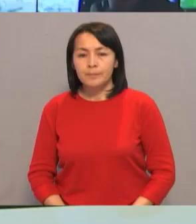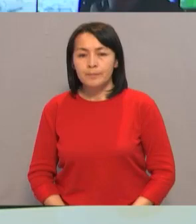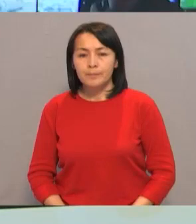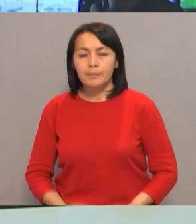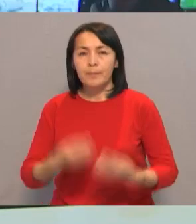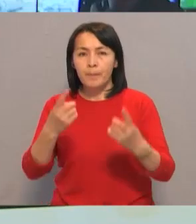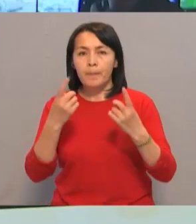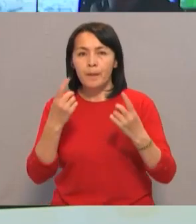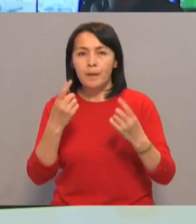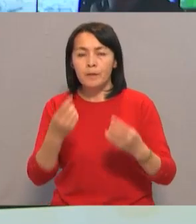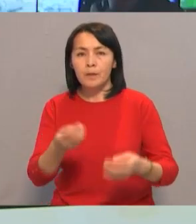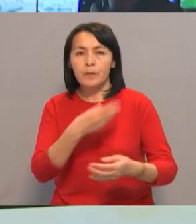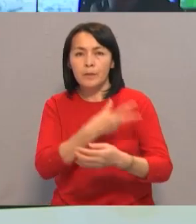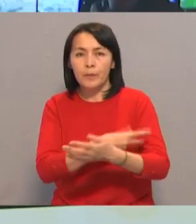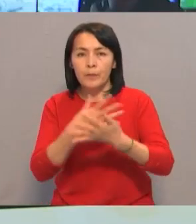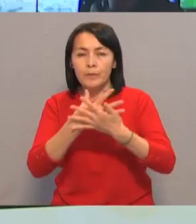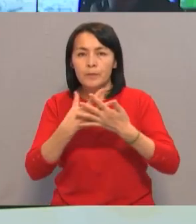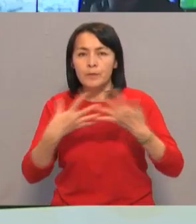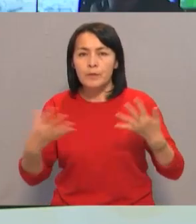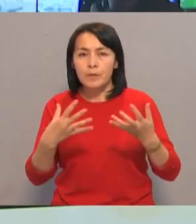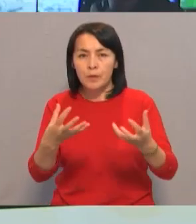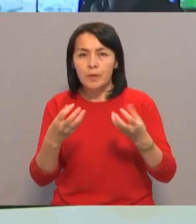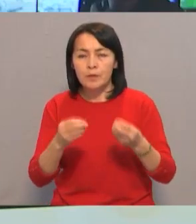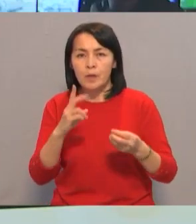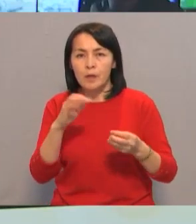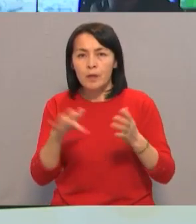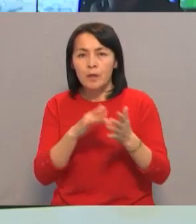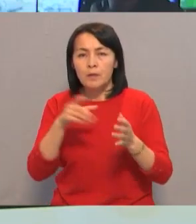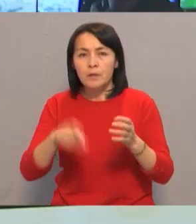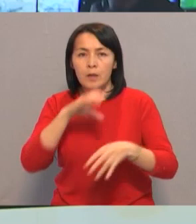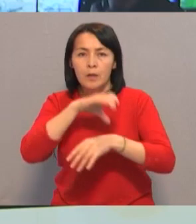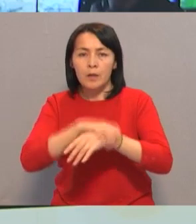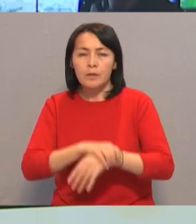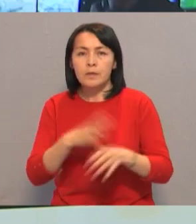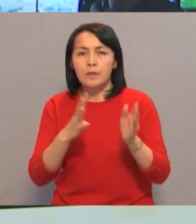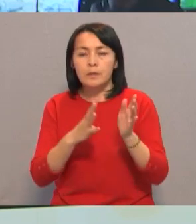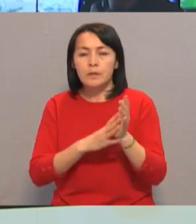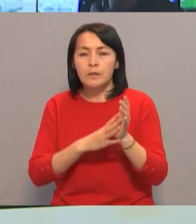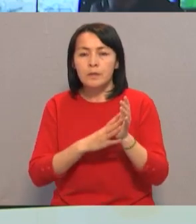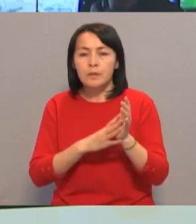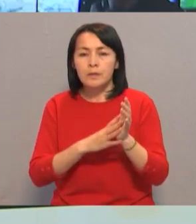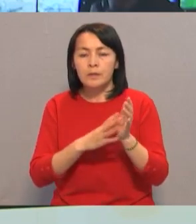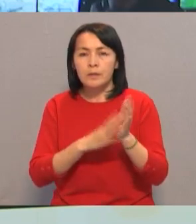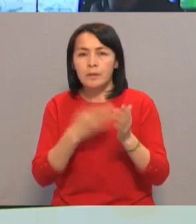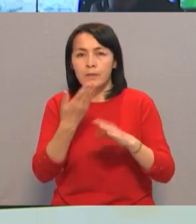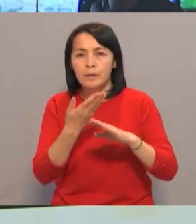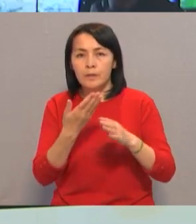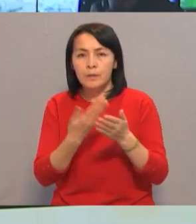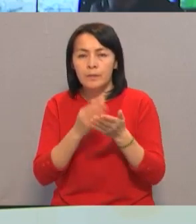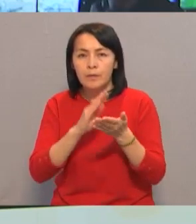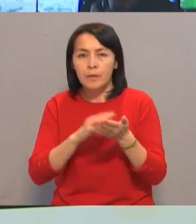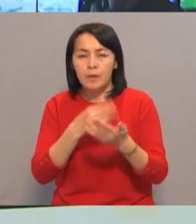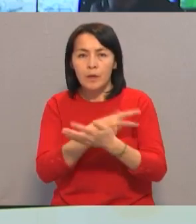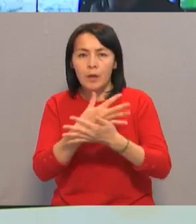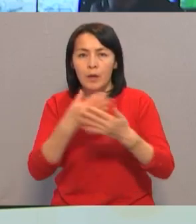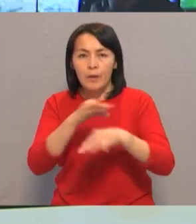Крупную партию синтетики изъяли у жителя Кентао наркоборцы в Шемкенте. 9 пакетов с мефедроном